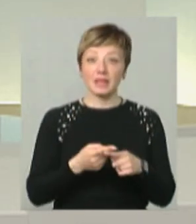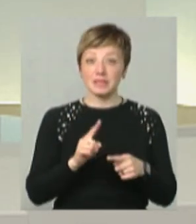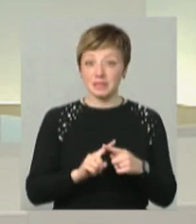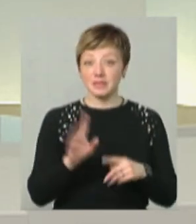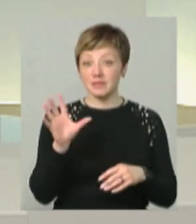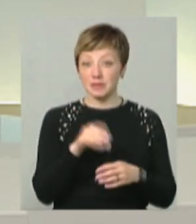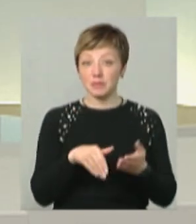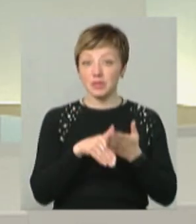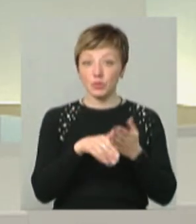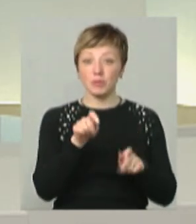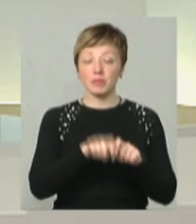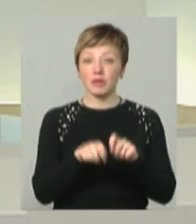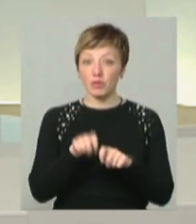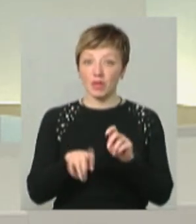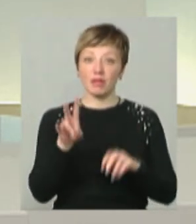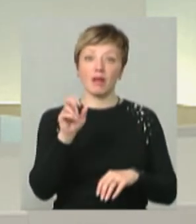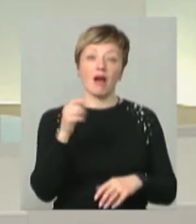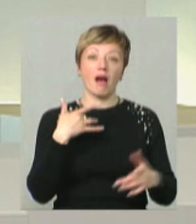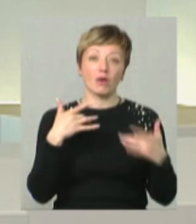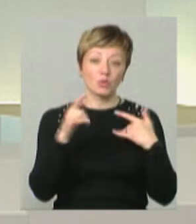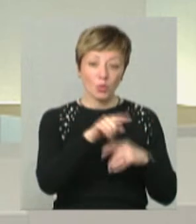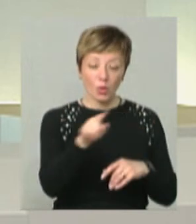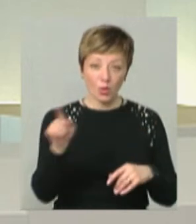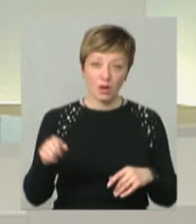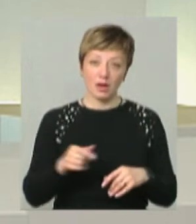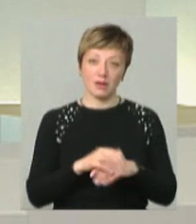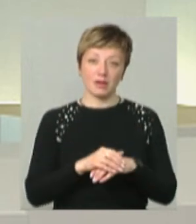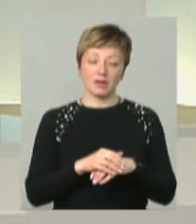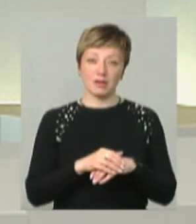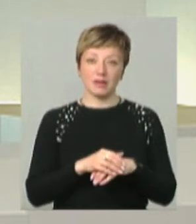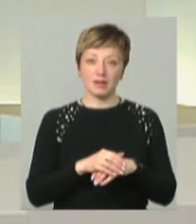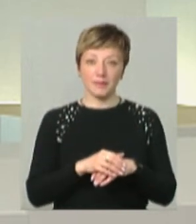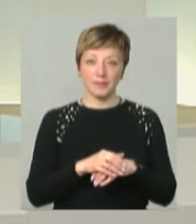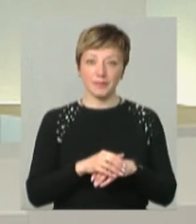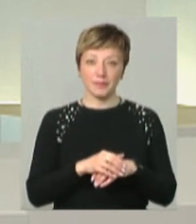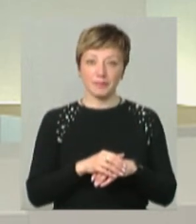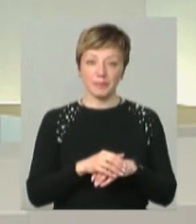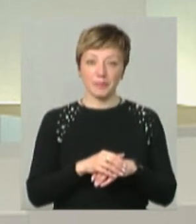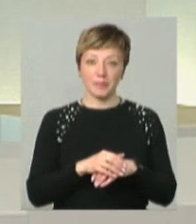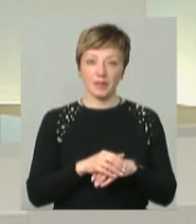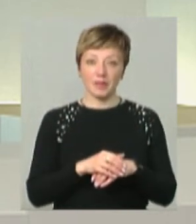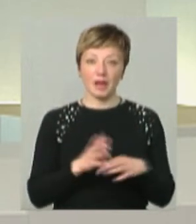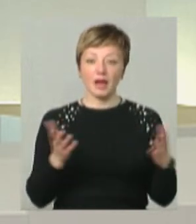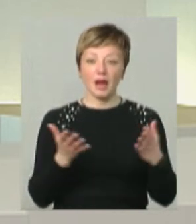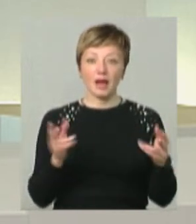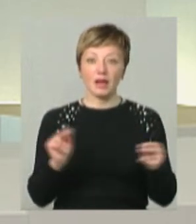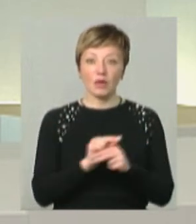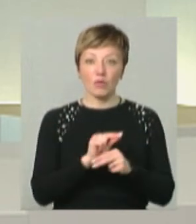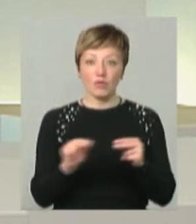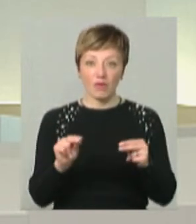всі методики провірені вже на акторах. Ви знаєте, як той академік, який лікував